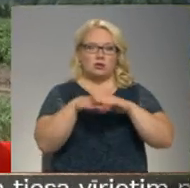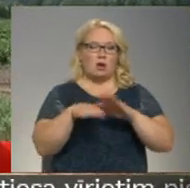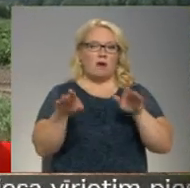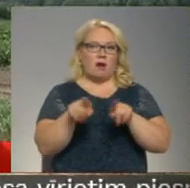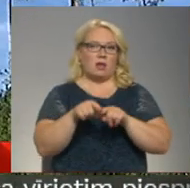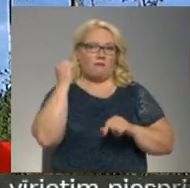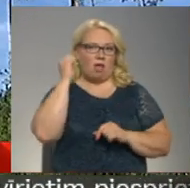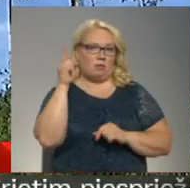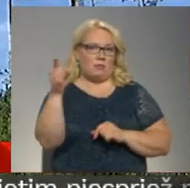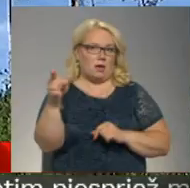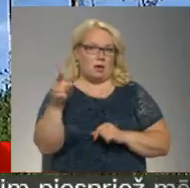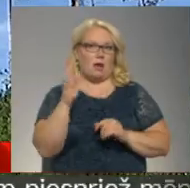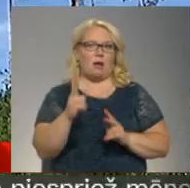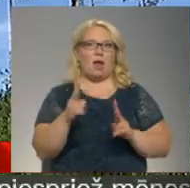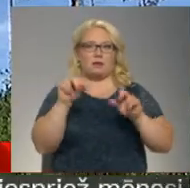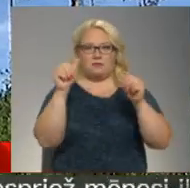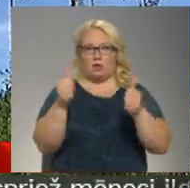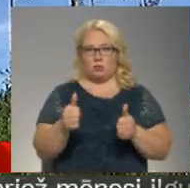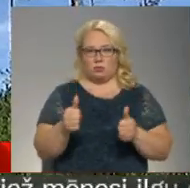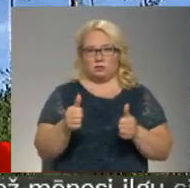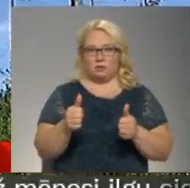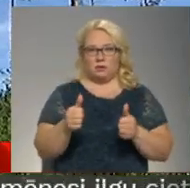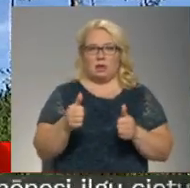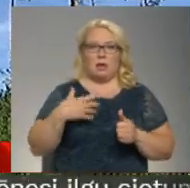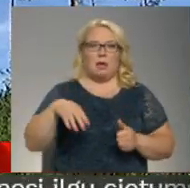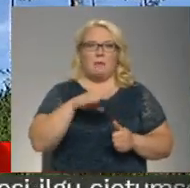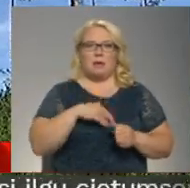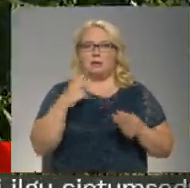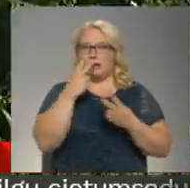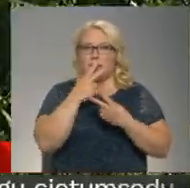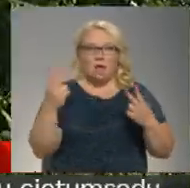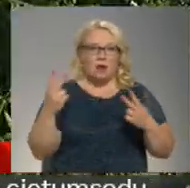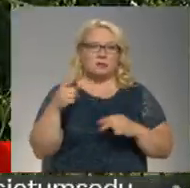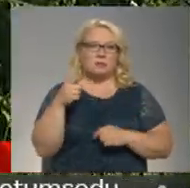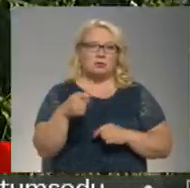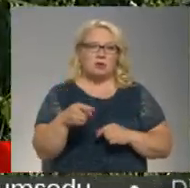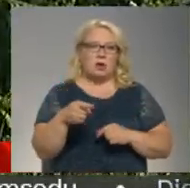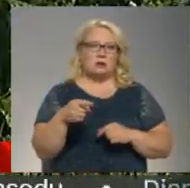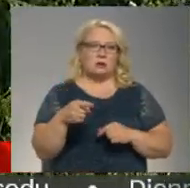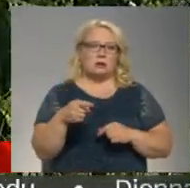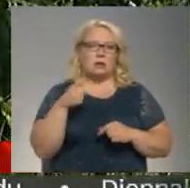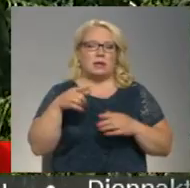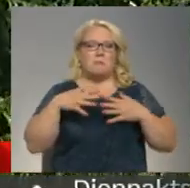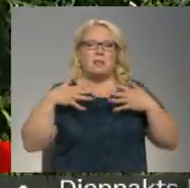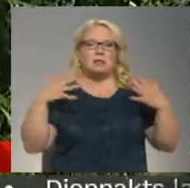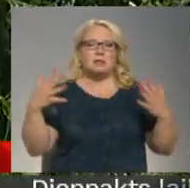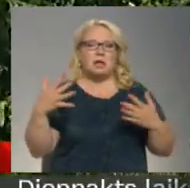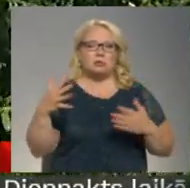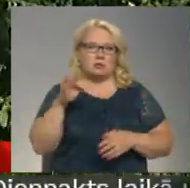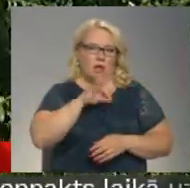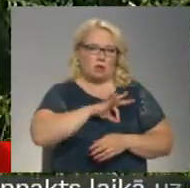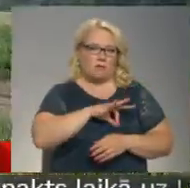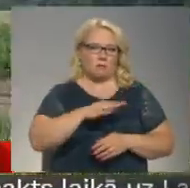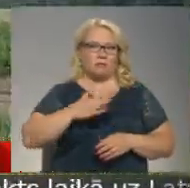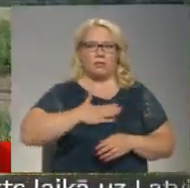labi varētu iet uz Valmieru, kā ja tur izveidosies kāda atšķirība investora. Mēs neredzam šeit tik milzīgus ieguvumus